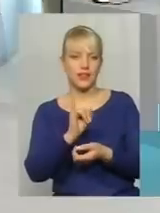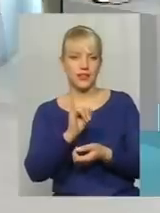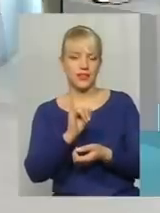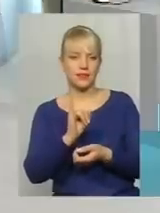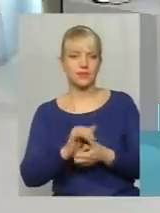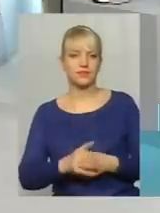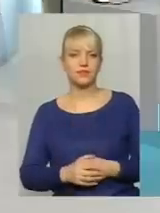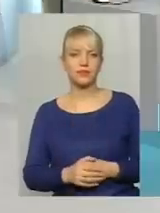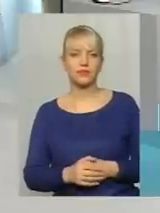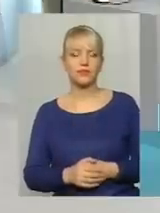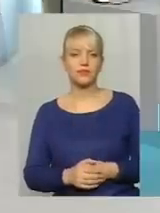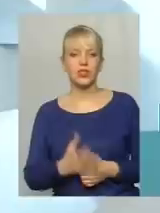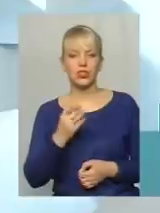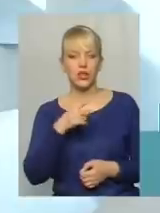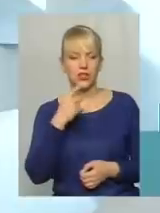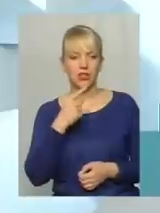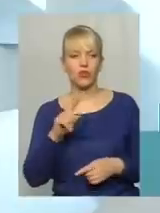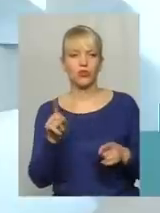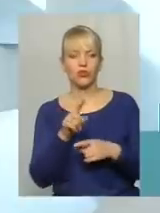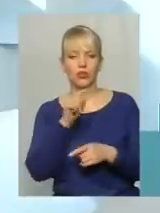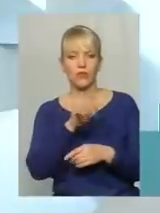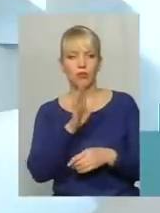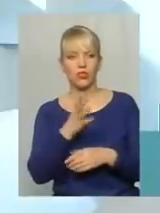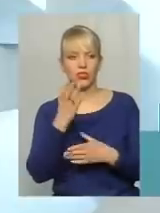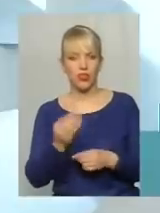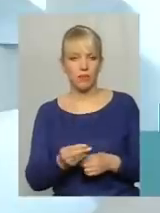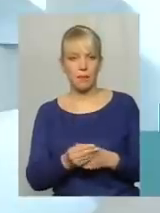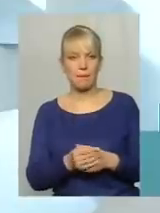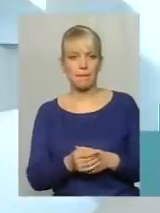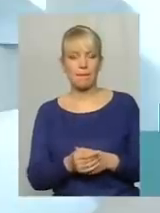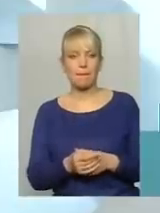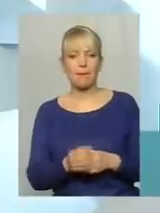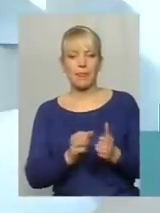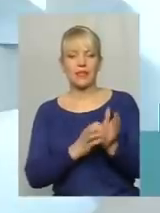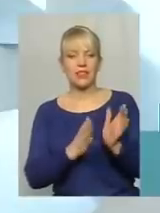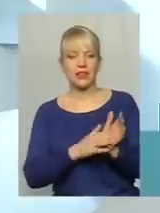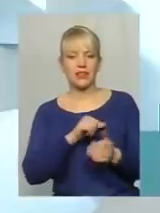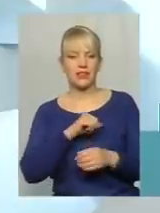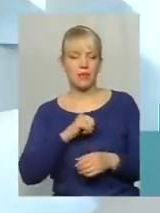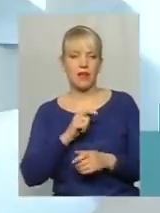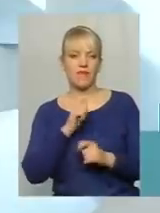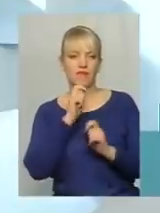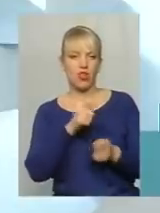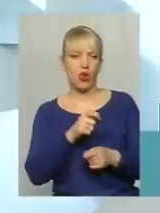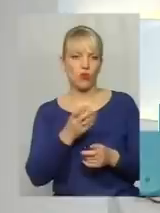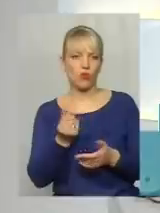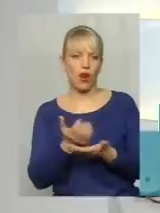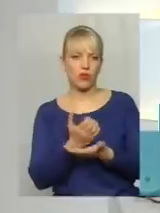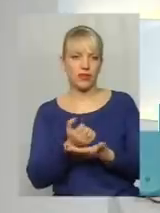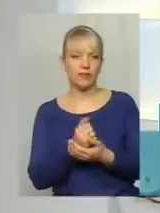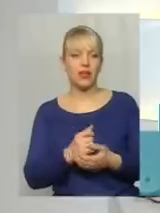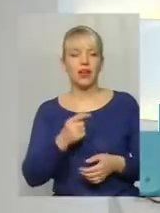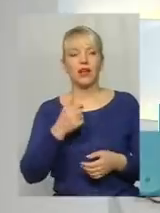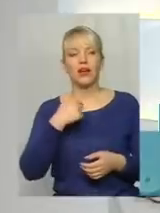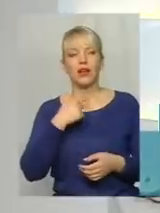ще раз наголошую, що там буде ще закладена сама винагорода. Цікаво все-таки до цього